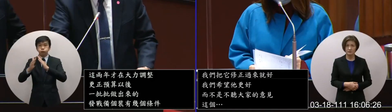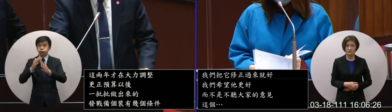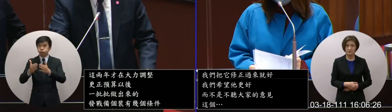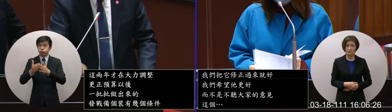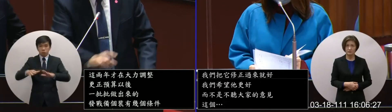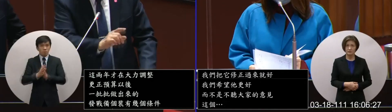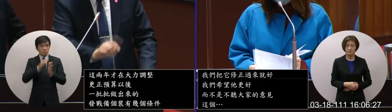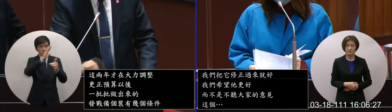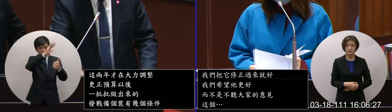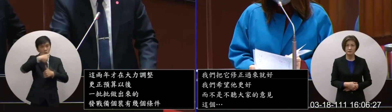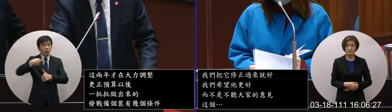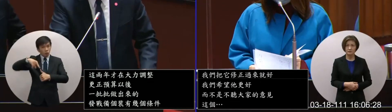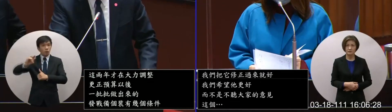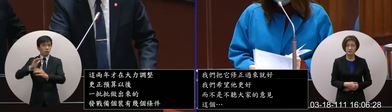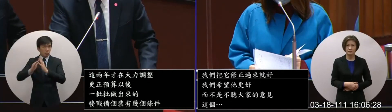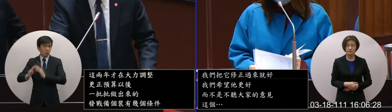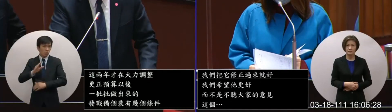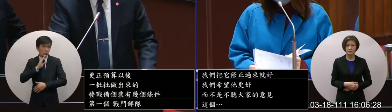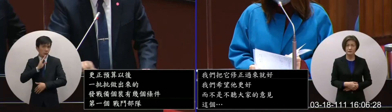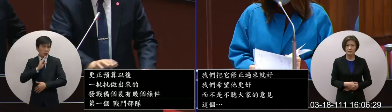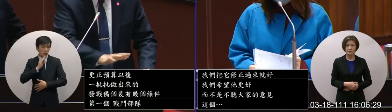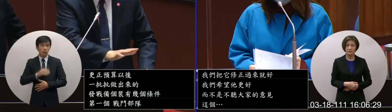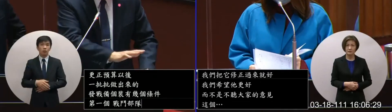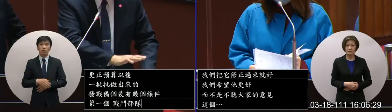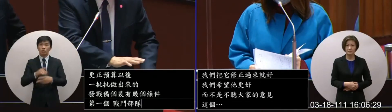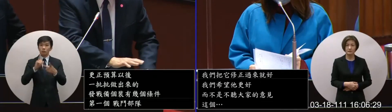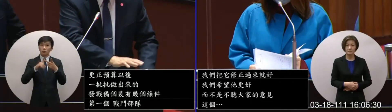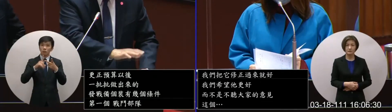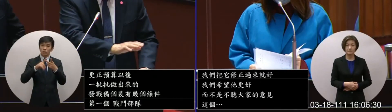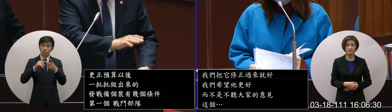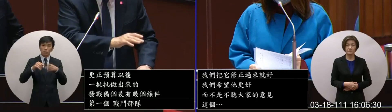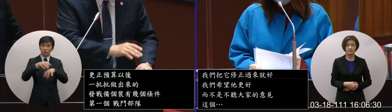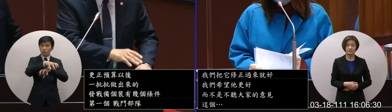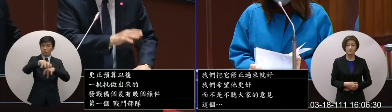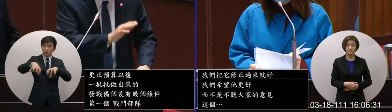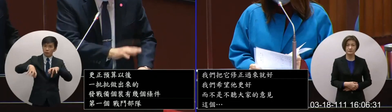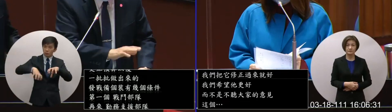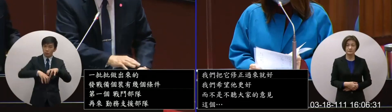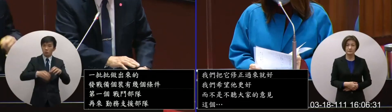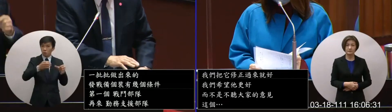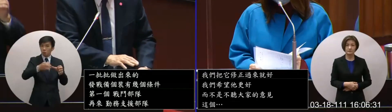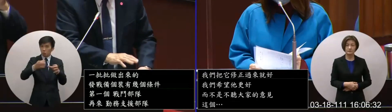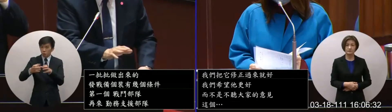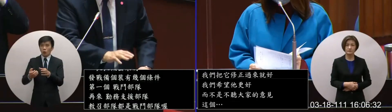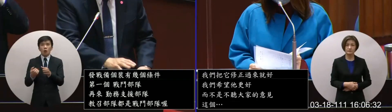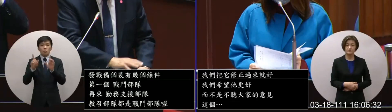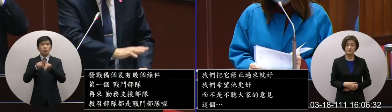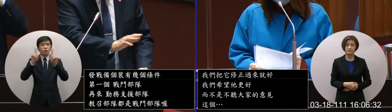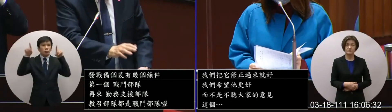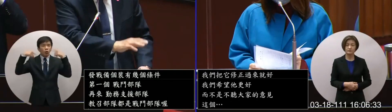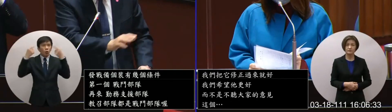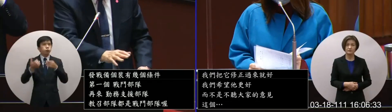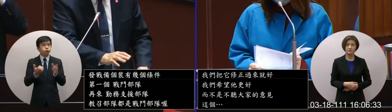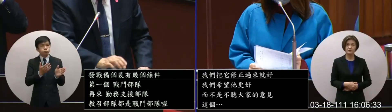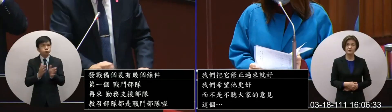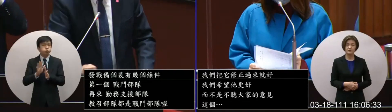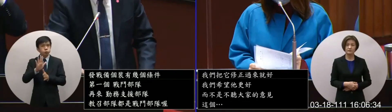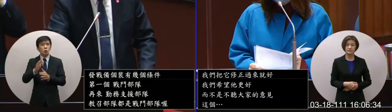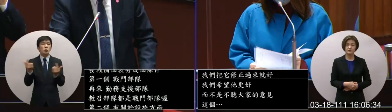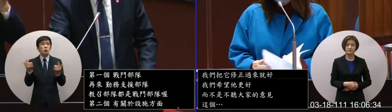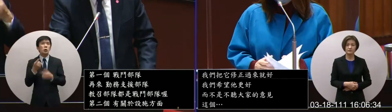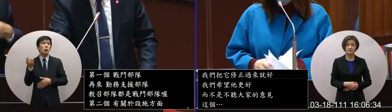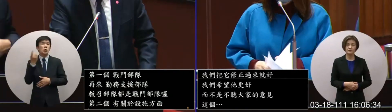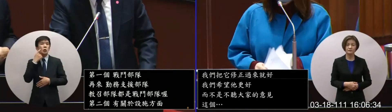个第二个刚刚有关于设施方面我们平常这些东西都在准备不假如要做秀